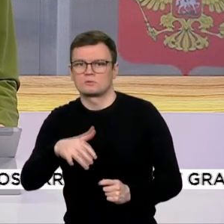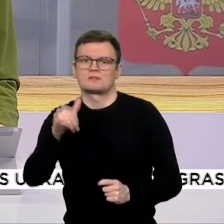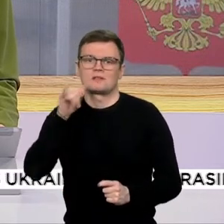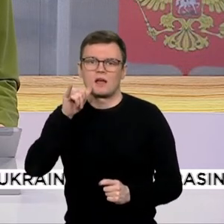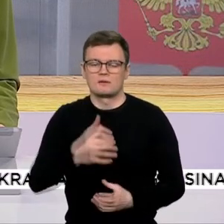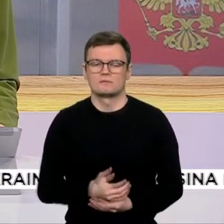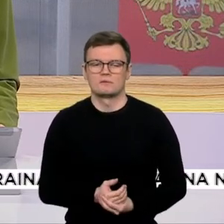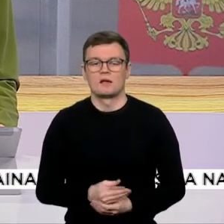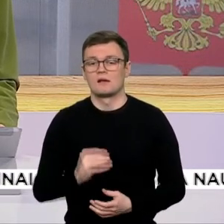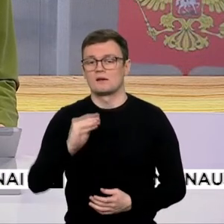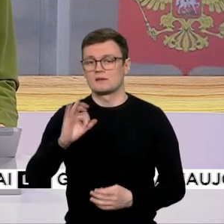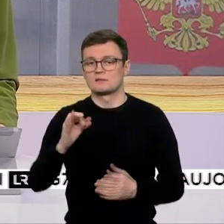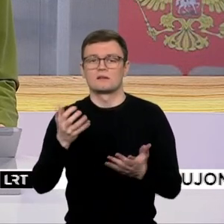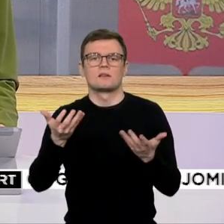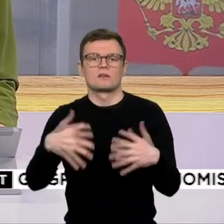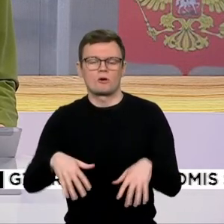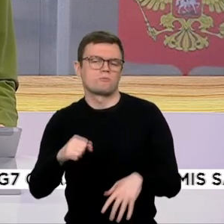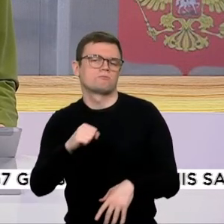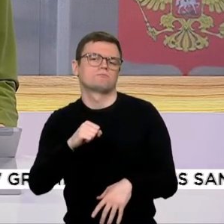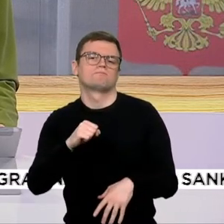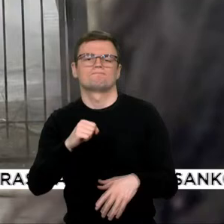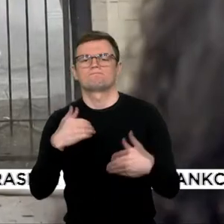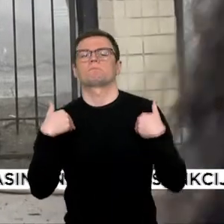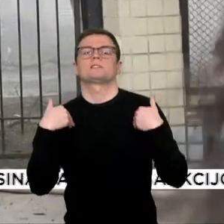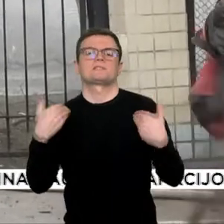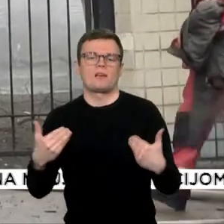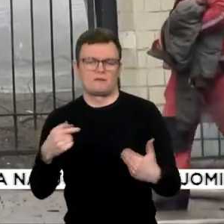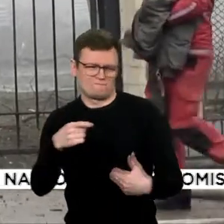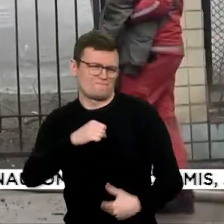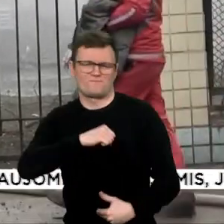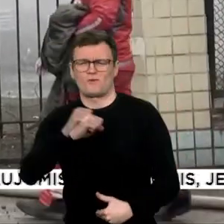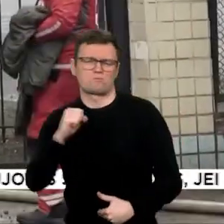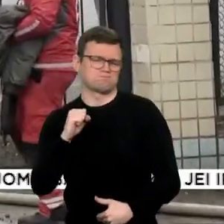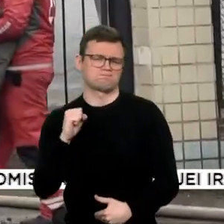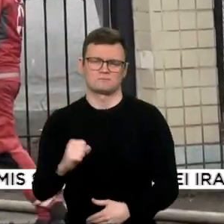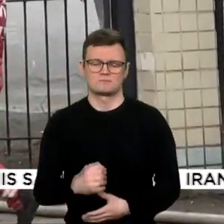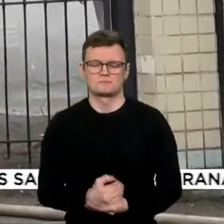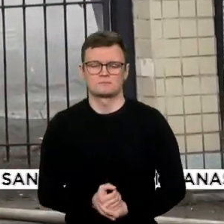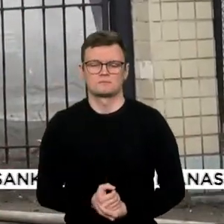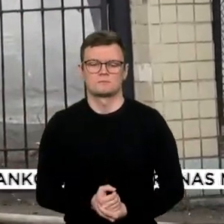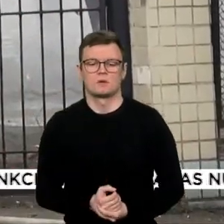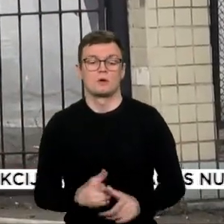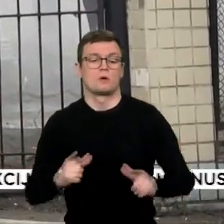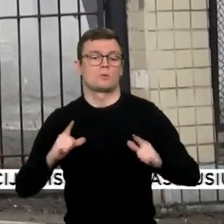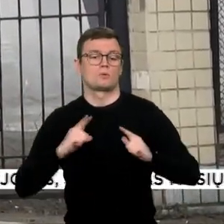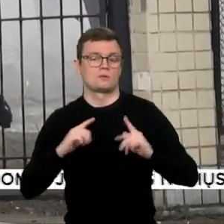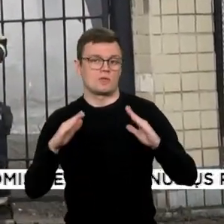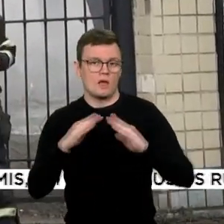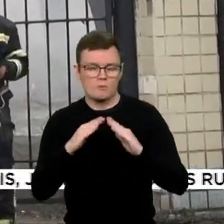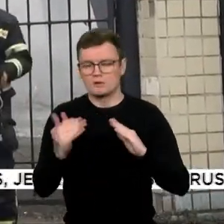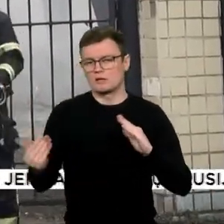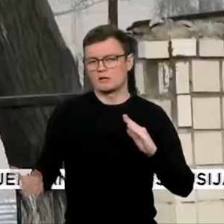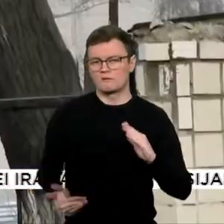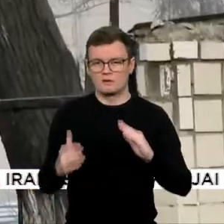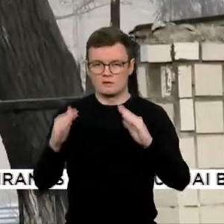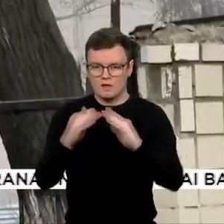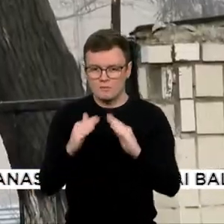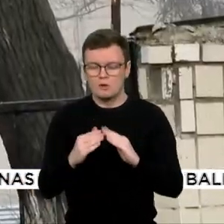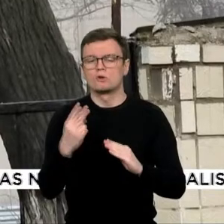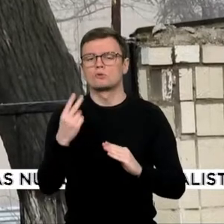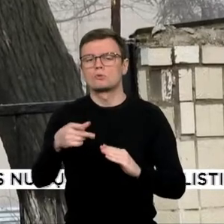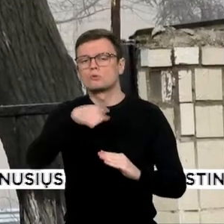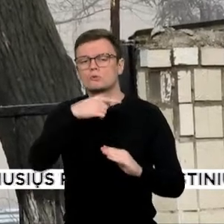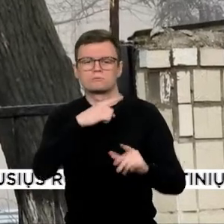pasveikino jį su triuškinamą pergalę. Į poilsio namus ir į gyvenamosius namus dviejų Rusijos raketu